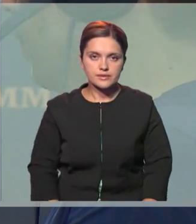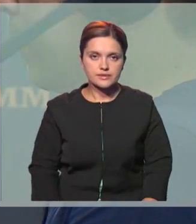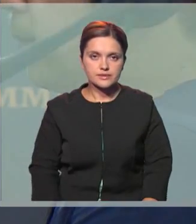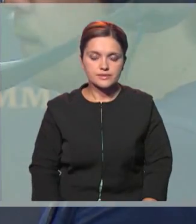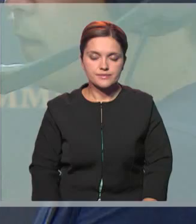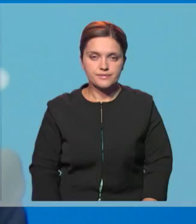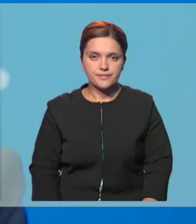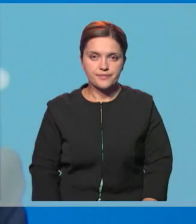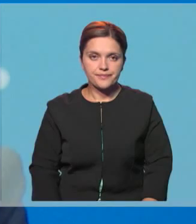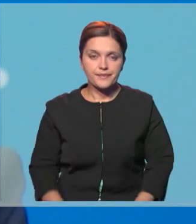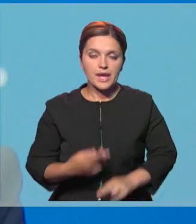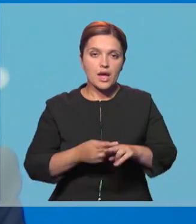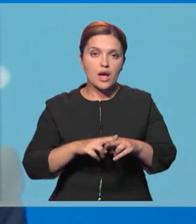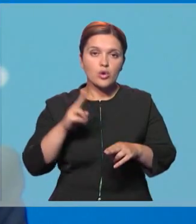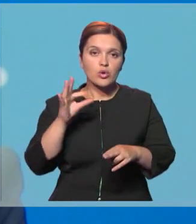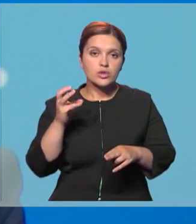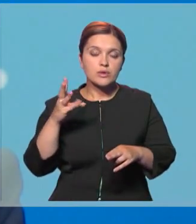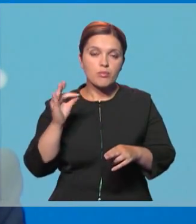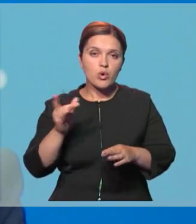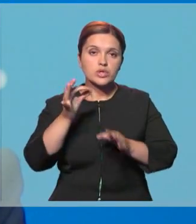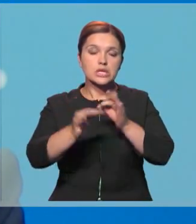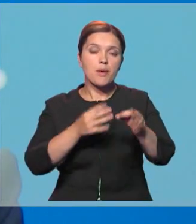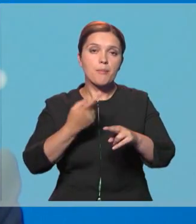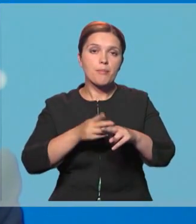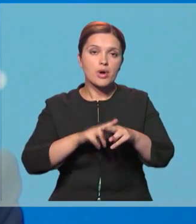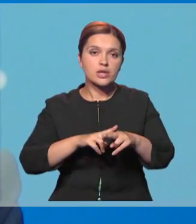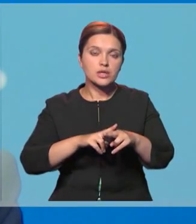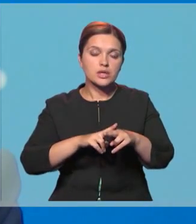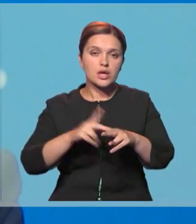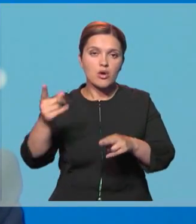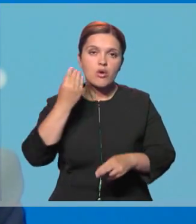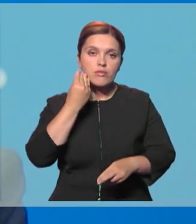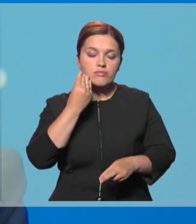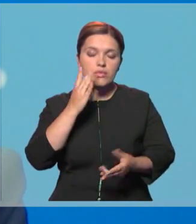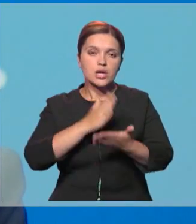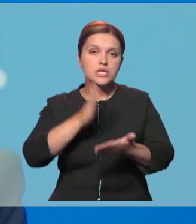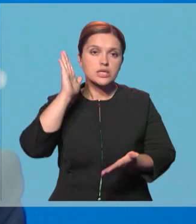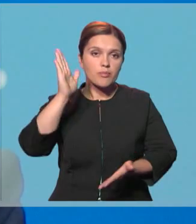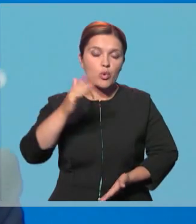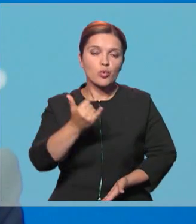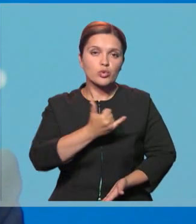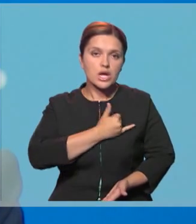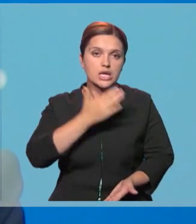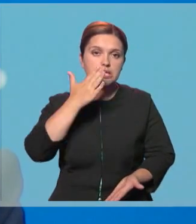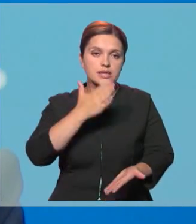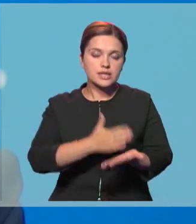Космос – это будущее. Поэтому у нас волей судьбы есть